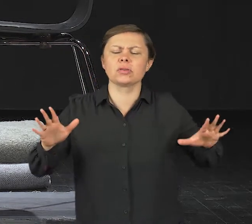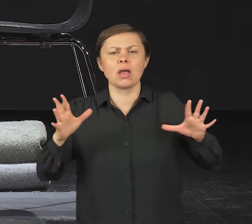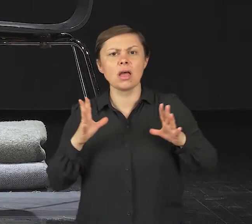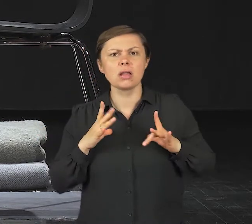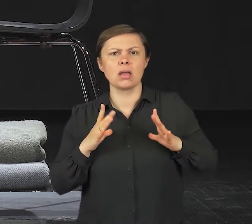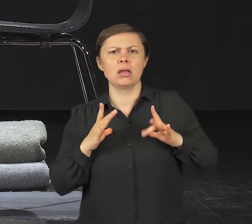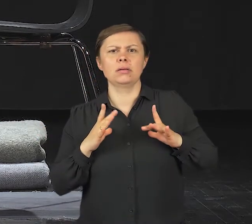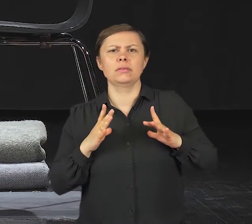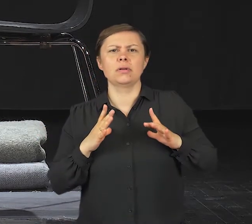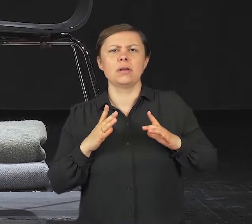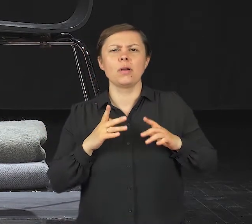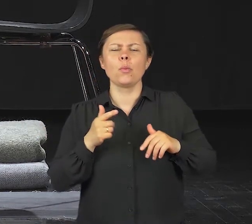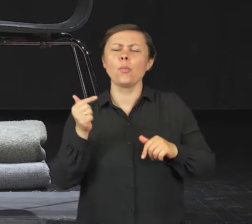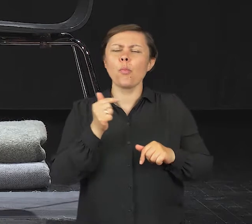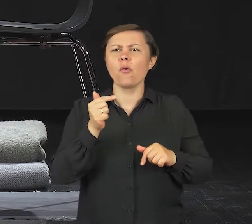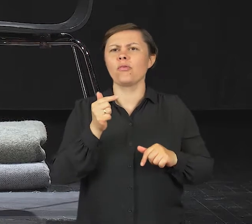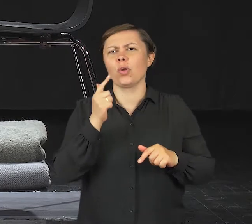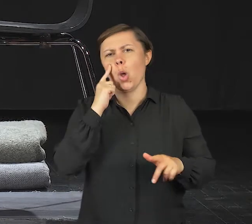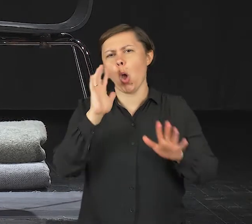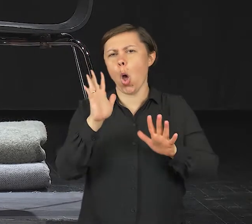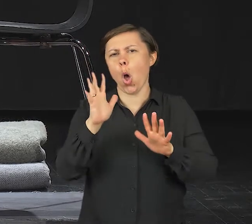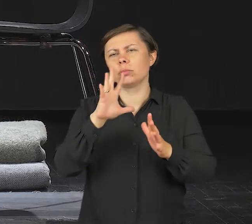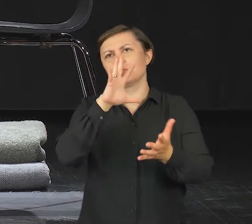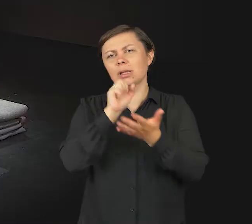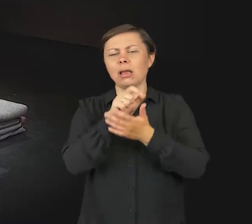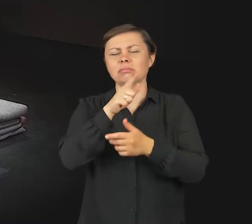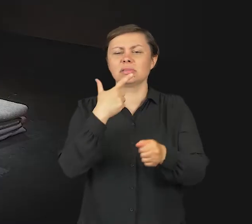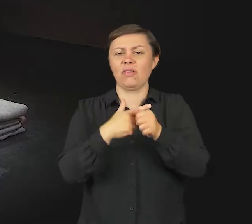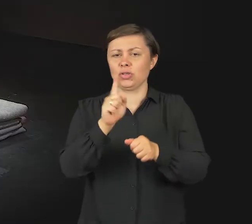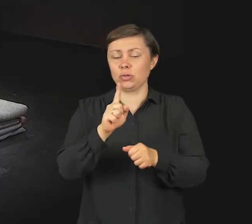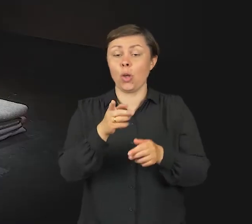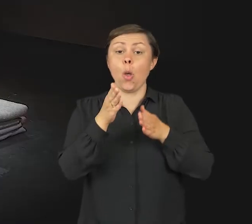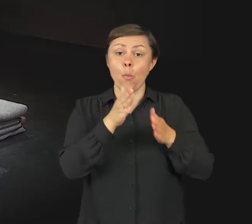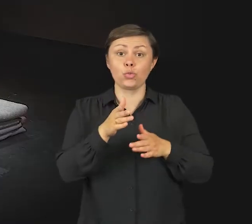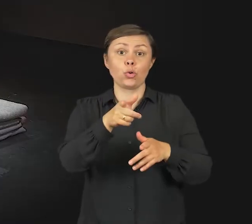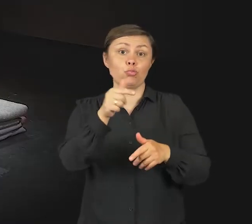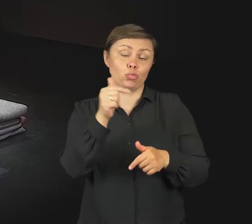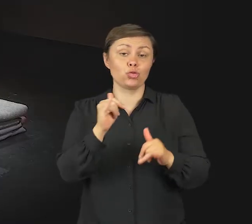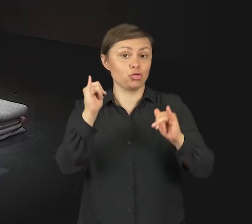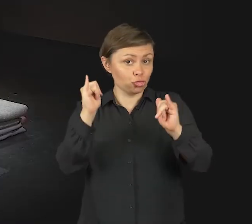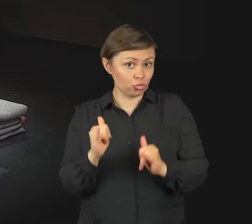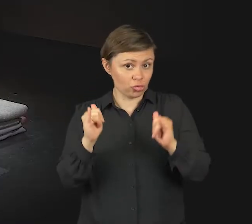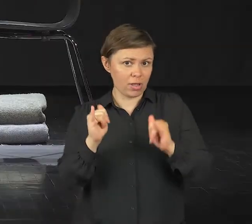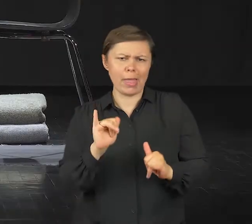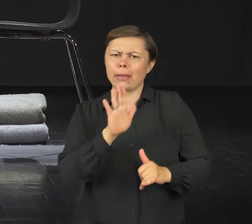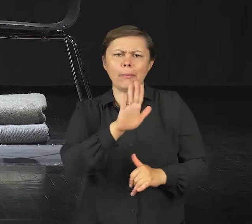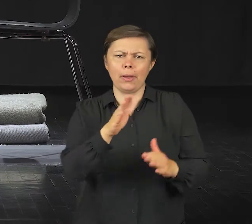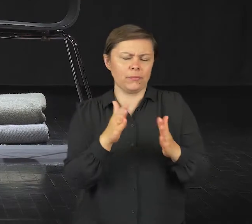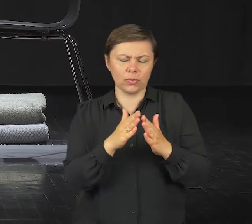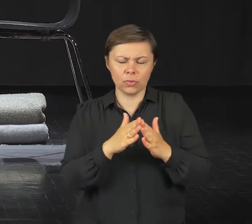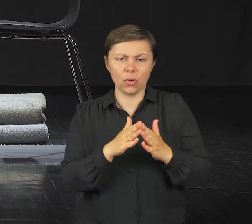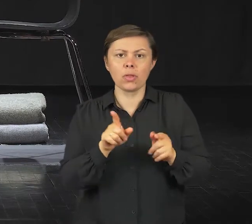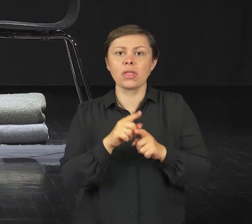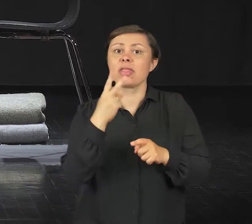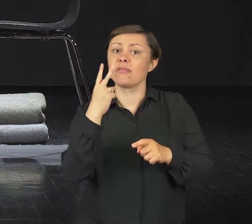regenerująca, która powinna zająć Cię około 20 minut. Przygotuj sobie krzesło, takie jakie posiadasz i co